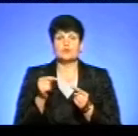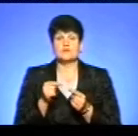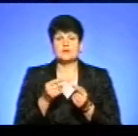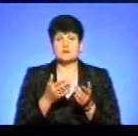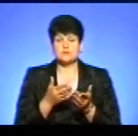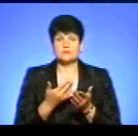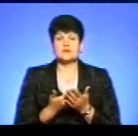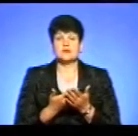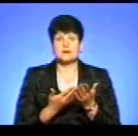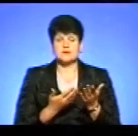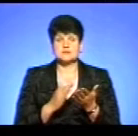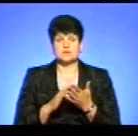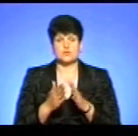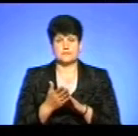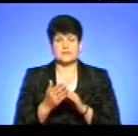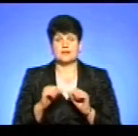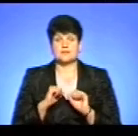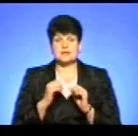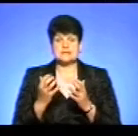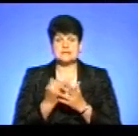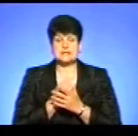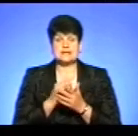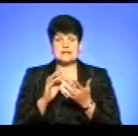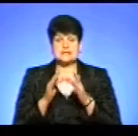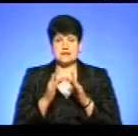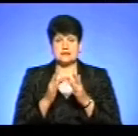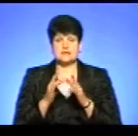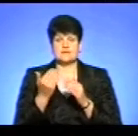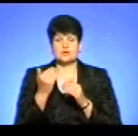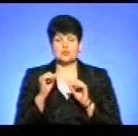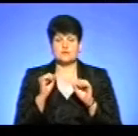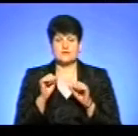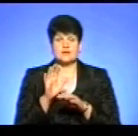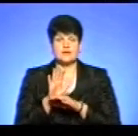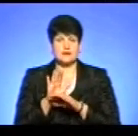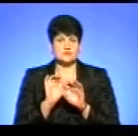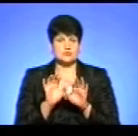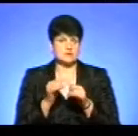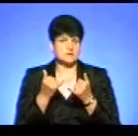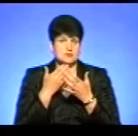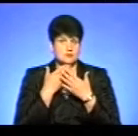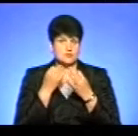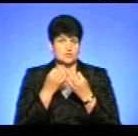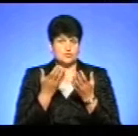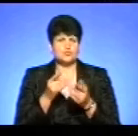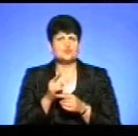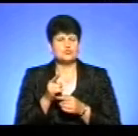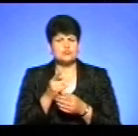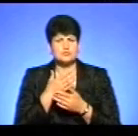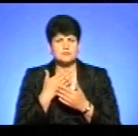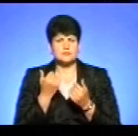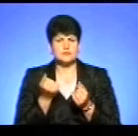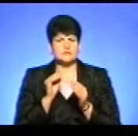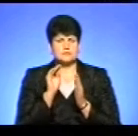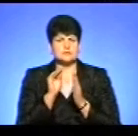ось така ситуація. Я намагалася знайти на сайті вашого управління цей наказ, роз'яснення нічого наразі немає. Чому наразі не виставили?